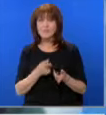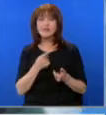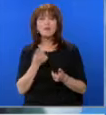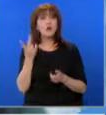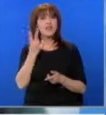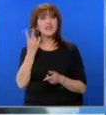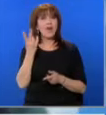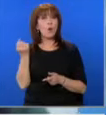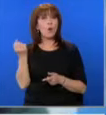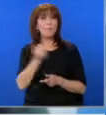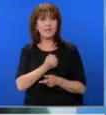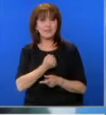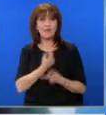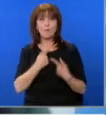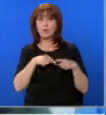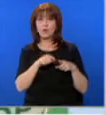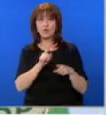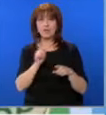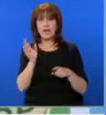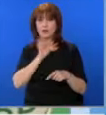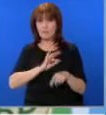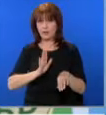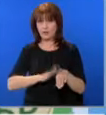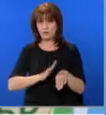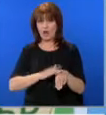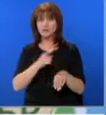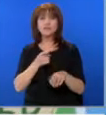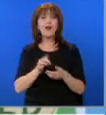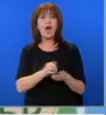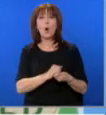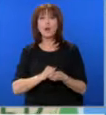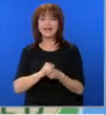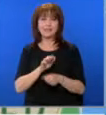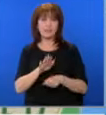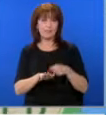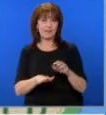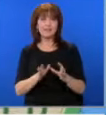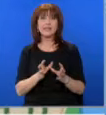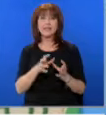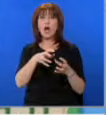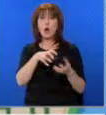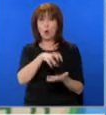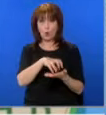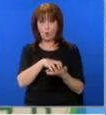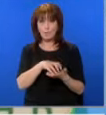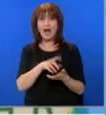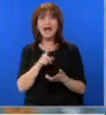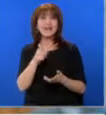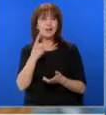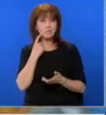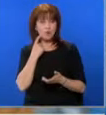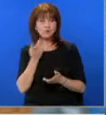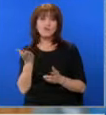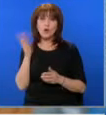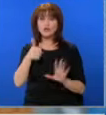на други две убийства. Прокуратурата не е успяла да докаже, че става дума за организирана престъпна група, която освен Бошков включва още 6